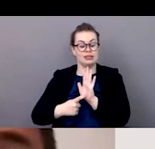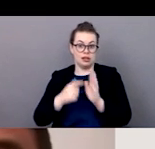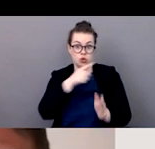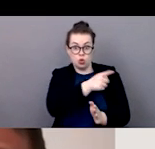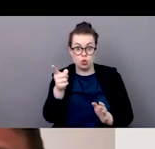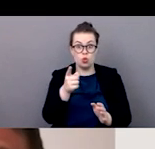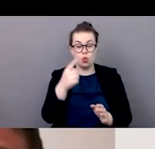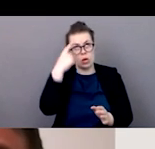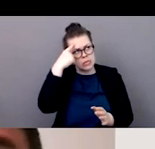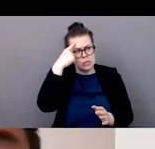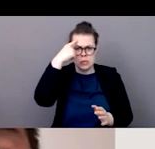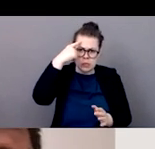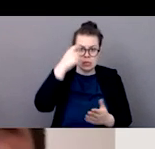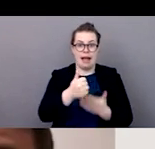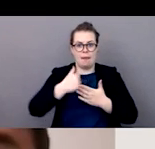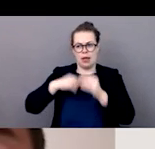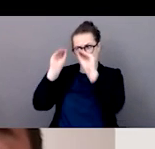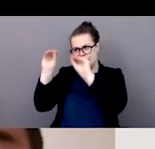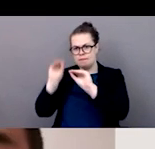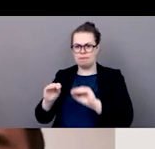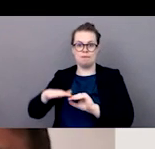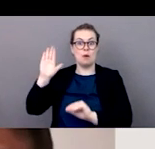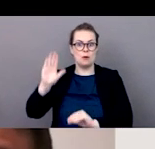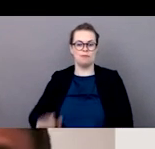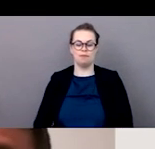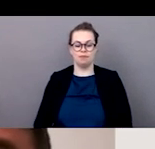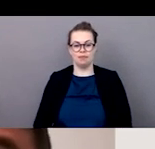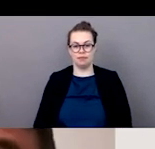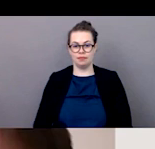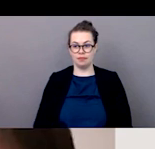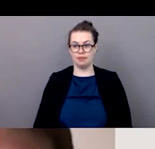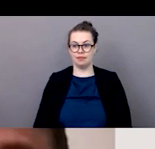cette manière on pourrait les développer beaucoup plus donc avec ceci